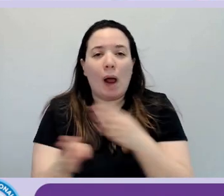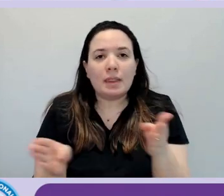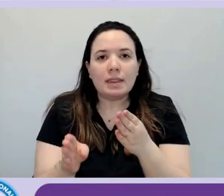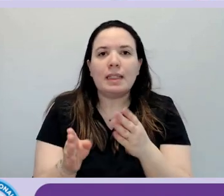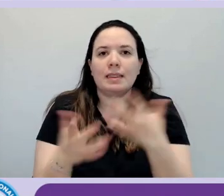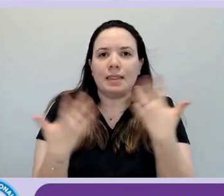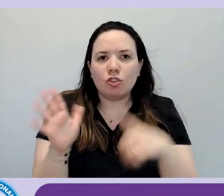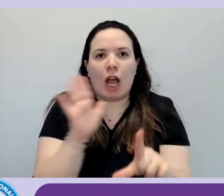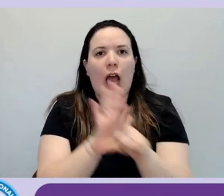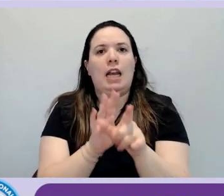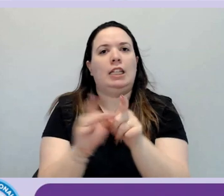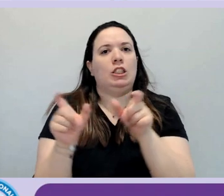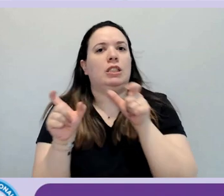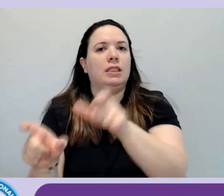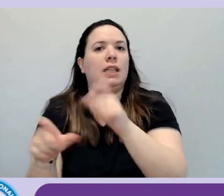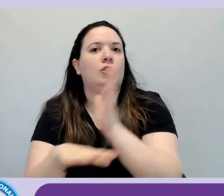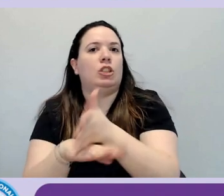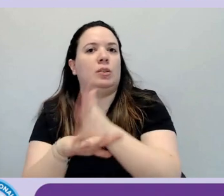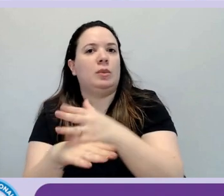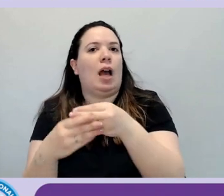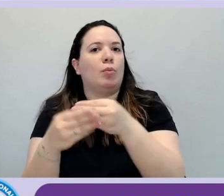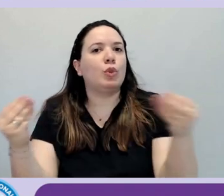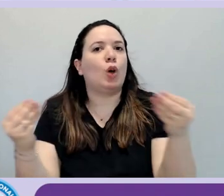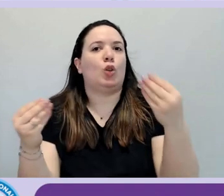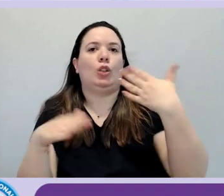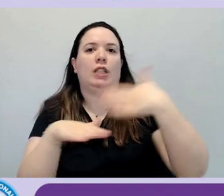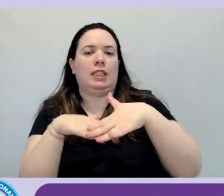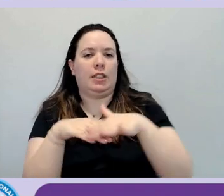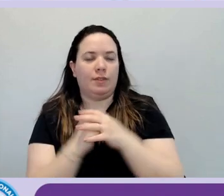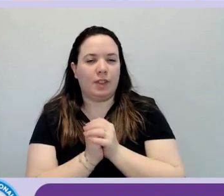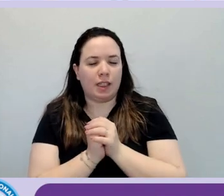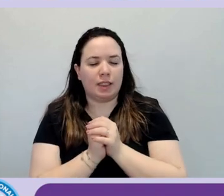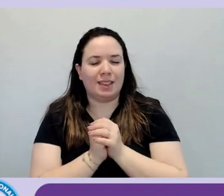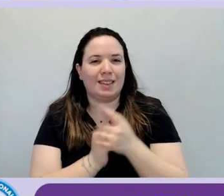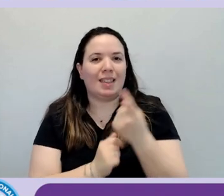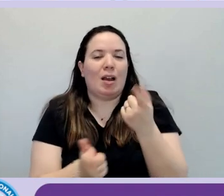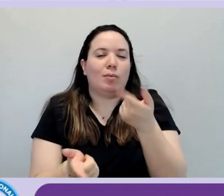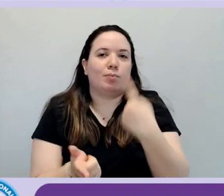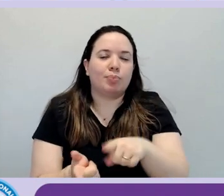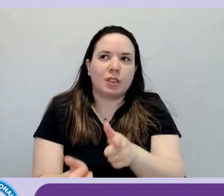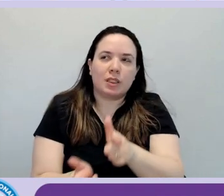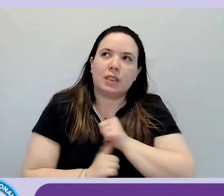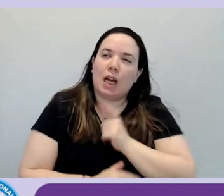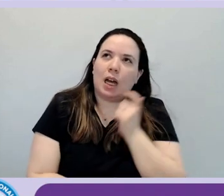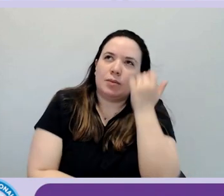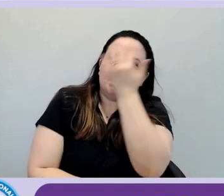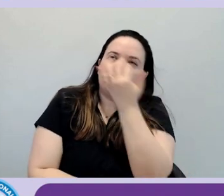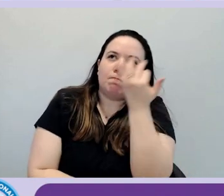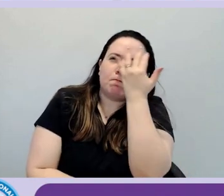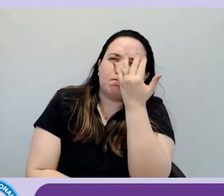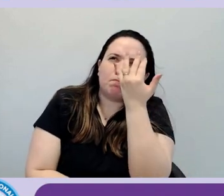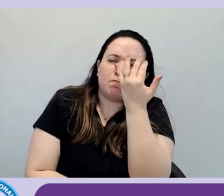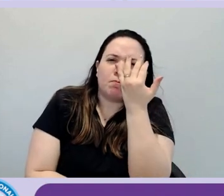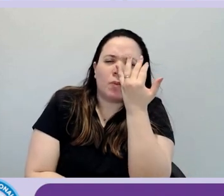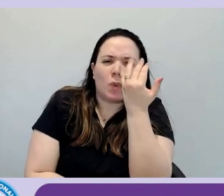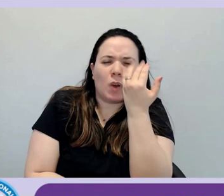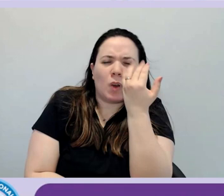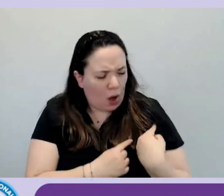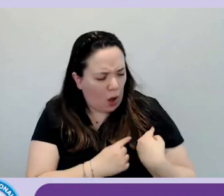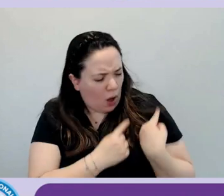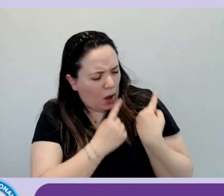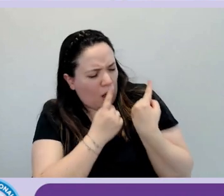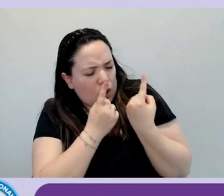'accessibilità dei prodotti e dei servizi. Quindi questo ci porta a porci una domanda di perché ancora oggi